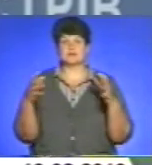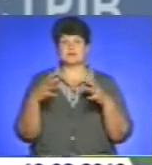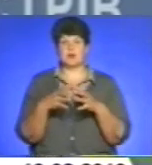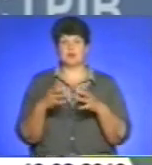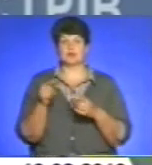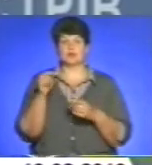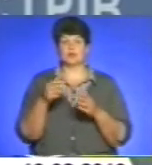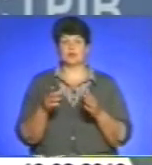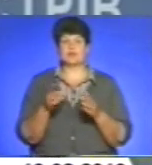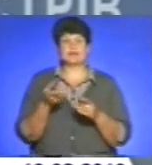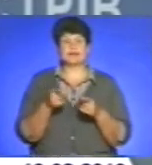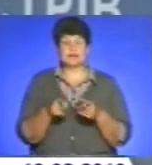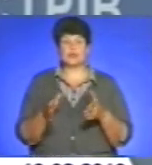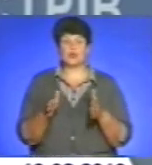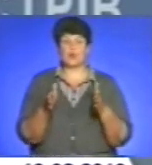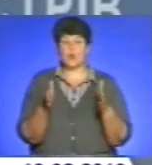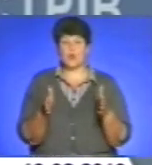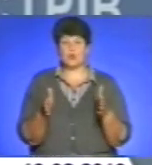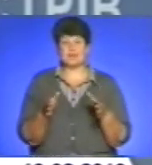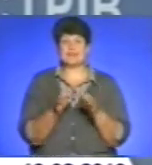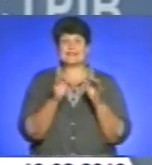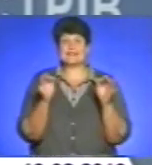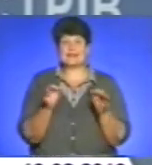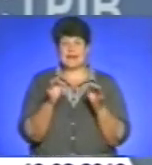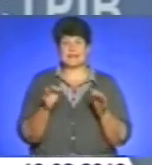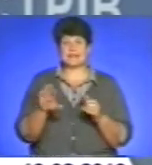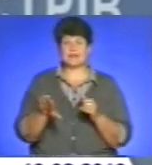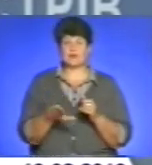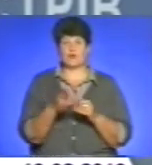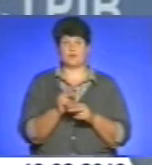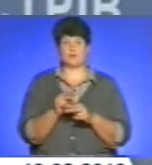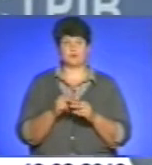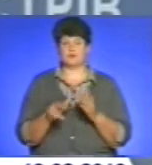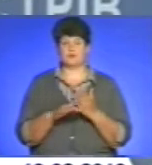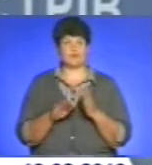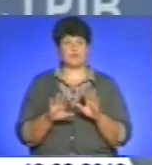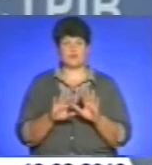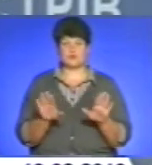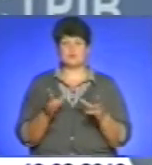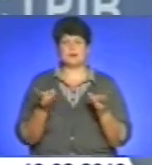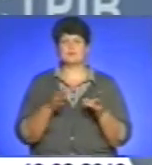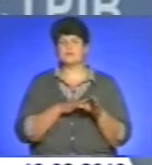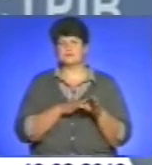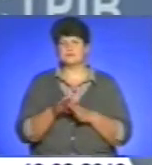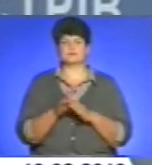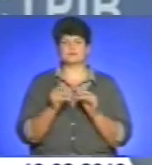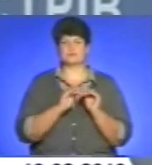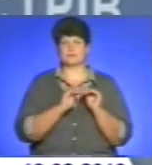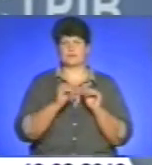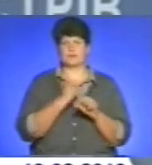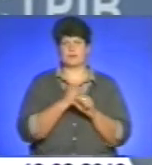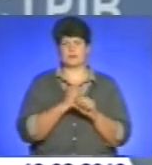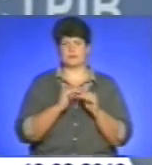Це такі дороги, на яких вже ніякий ямковий ремонт не допоможе. І там необхідно всуцільно перекривати покриття.